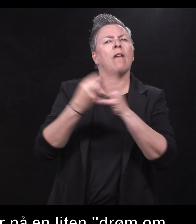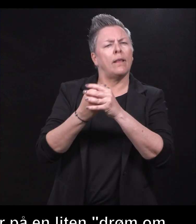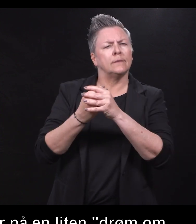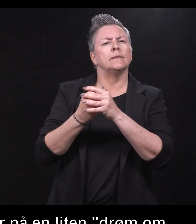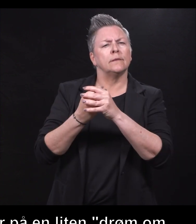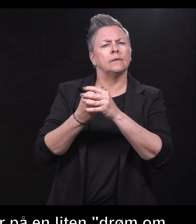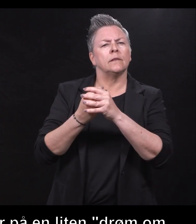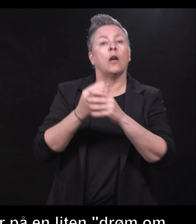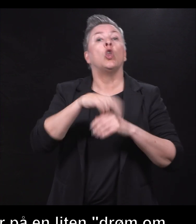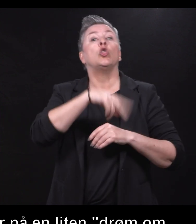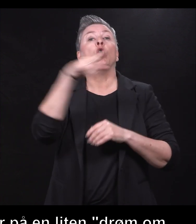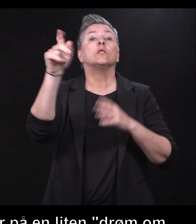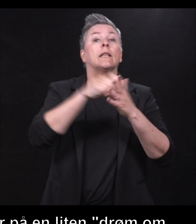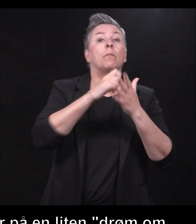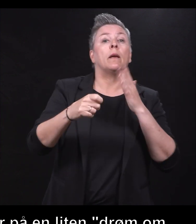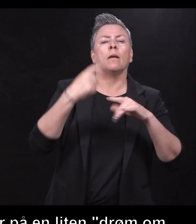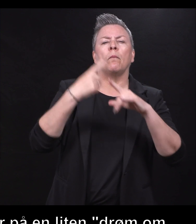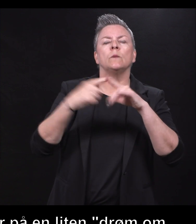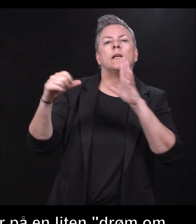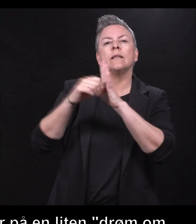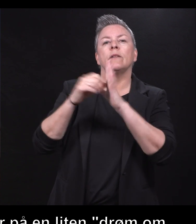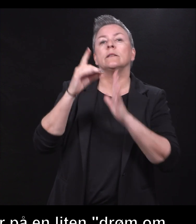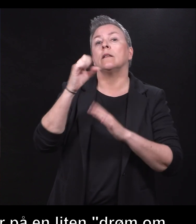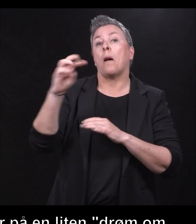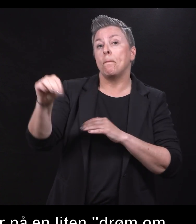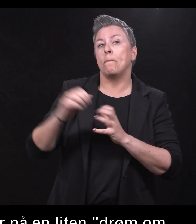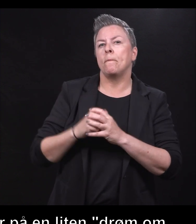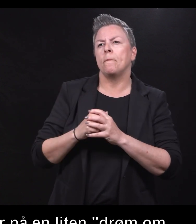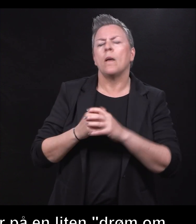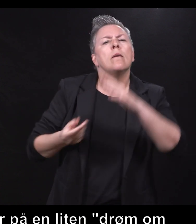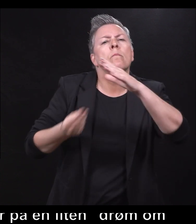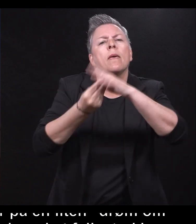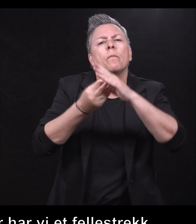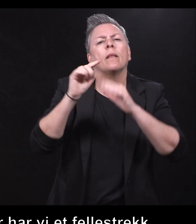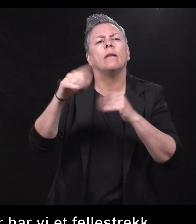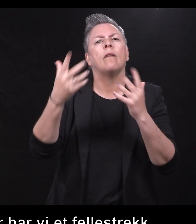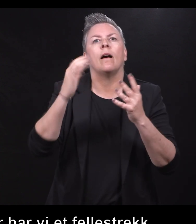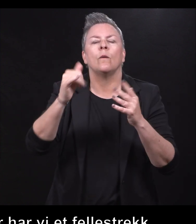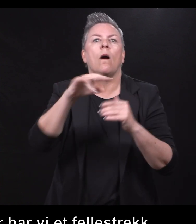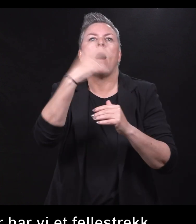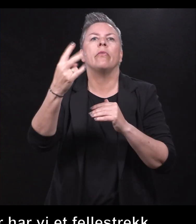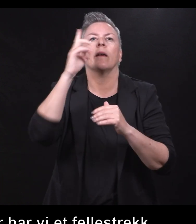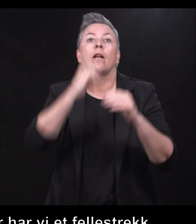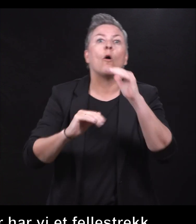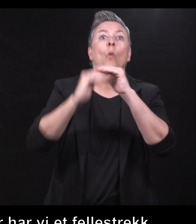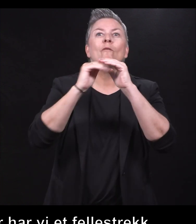Norsk tipping og Stiftelsen Dam. bidrar til at andre kan oppfylle sin drøm.